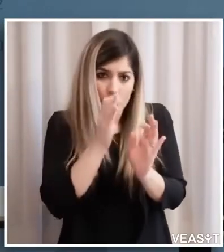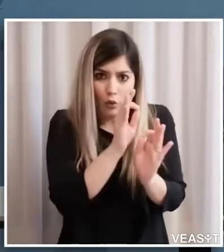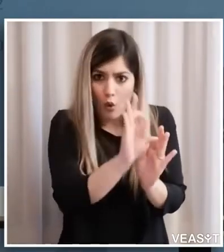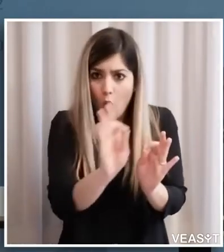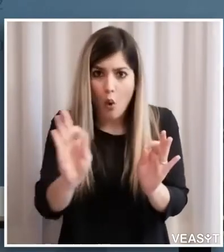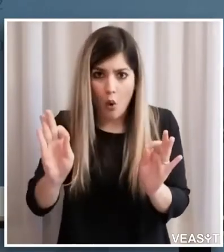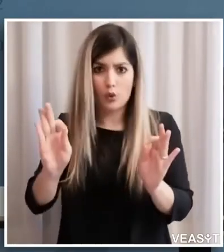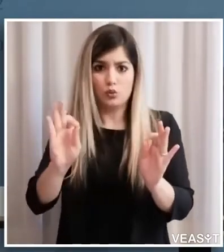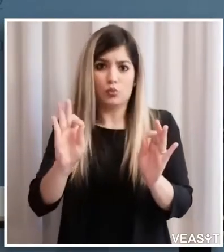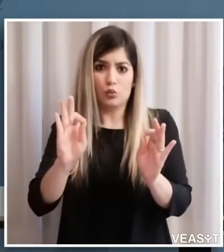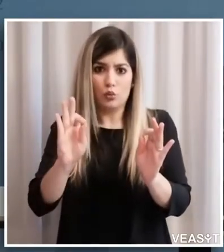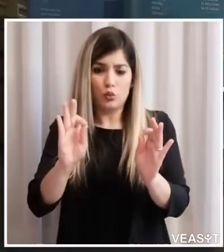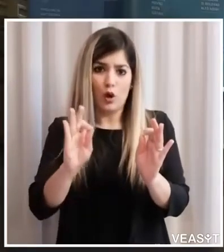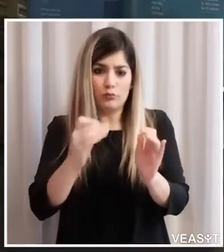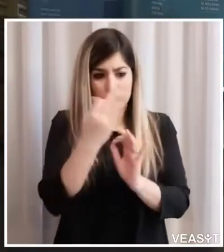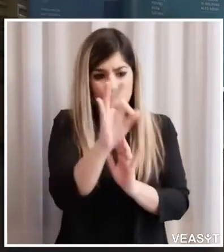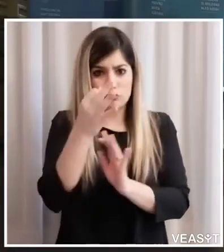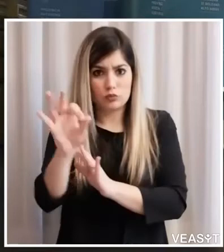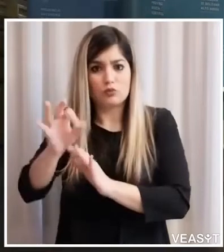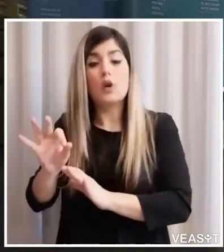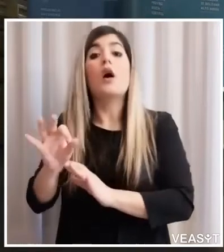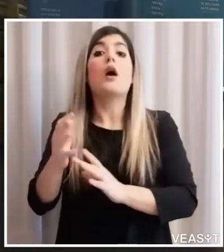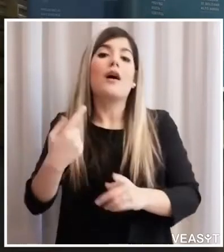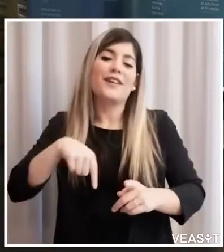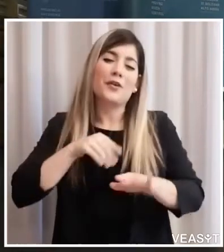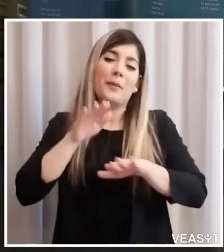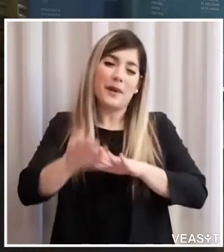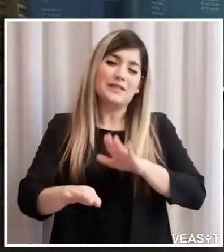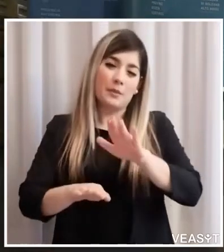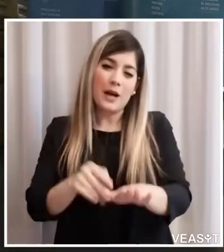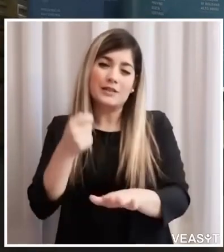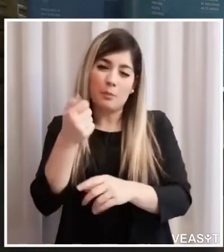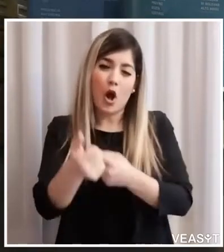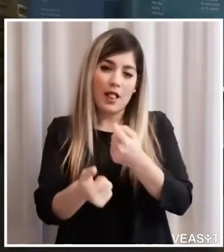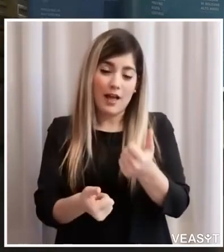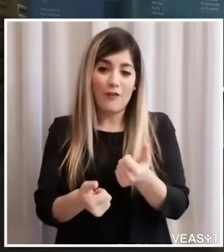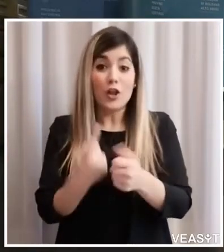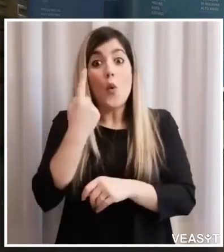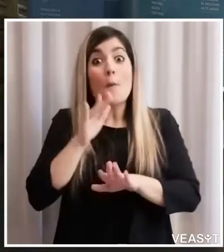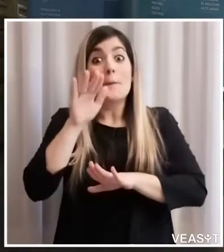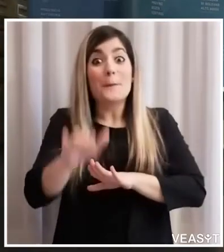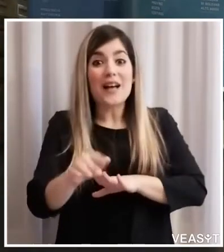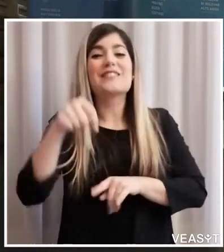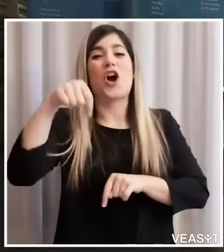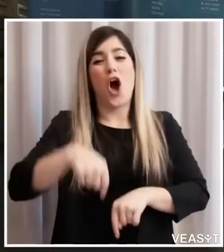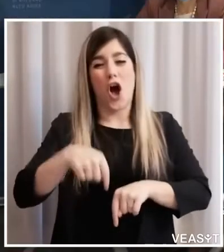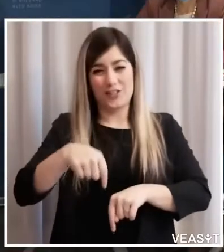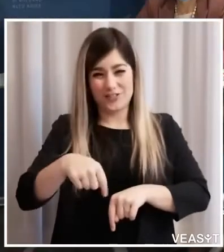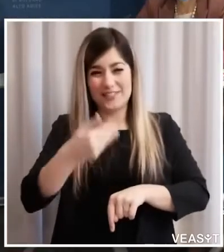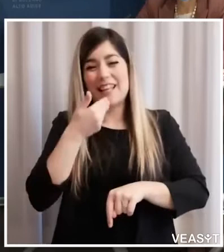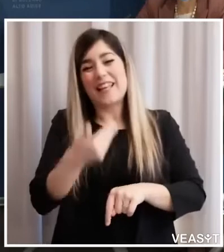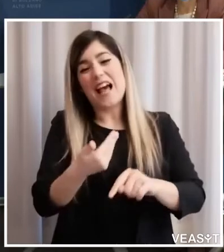passo che faremo. Uno di questi passi l'abbiamo fatto oggi con una nuova ordinanza che ho affermato che